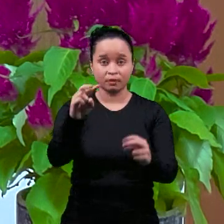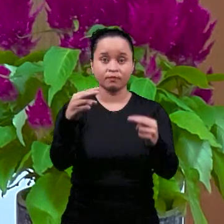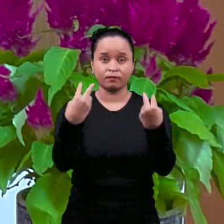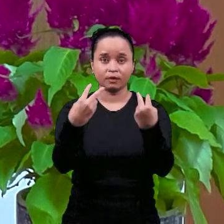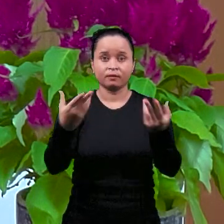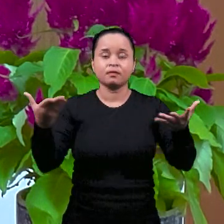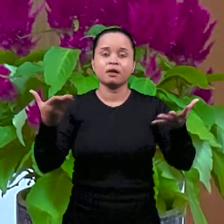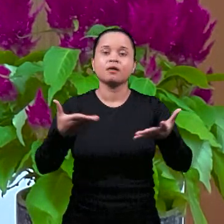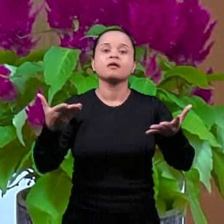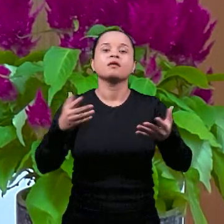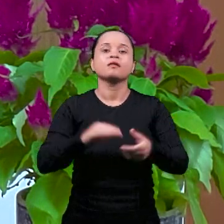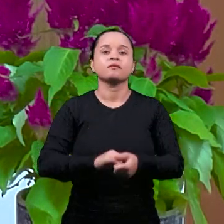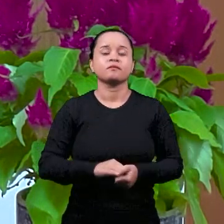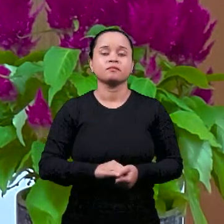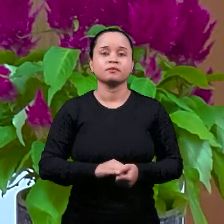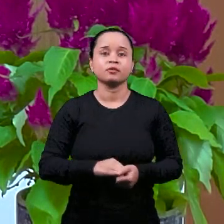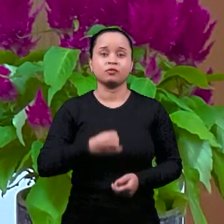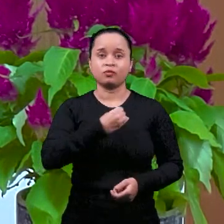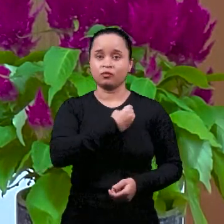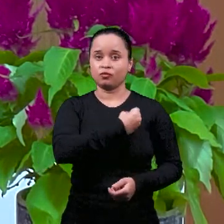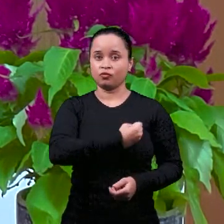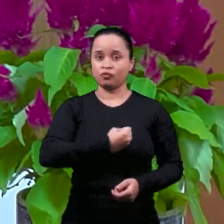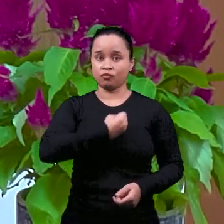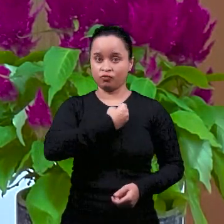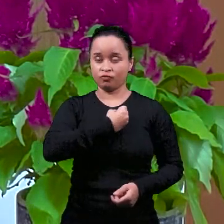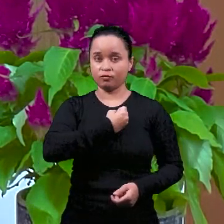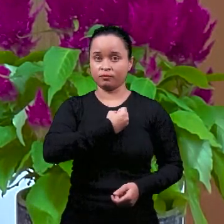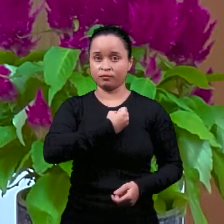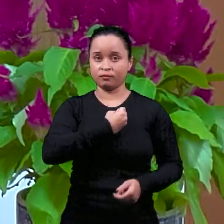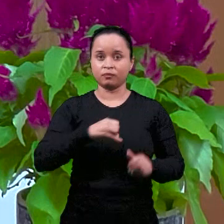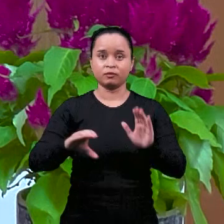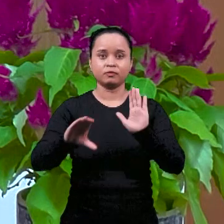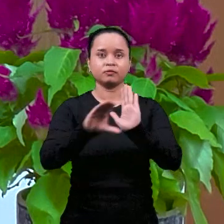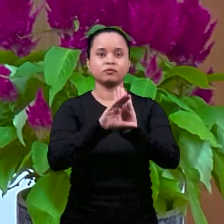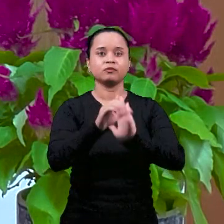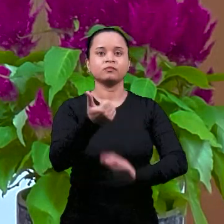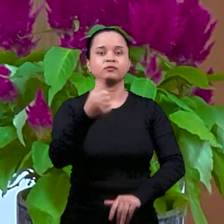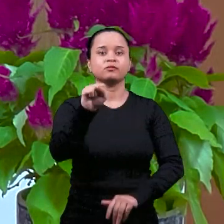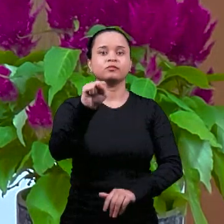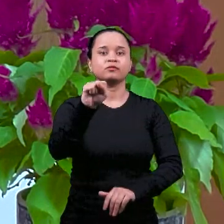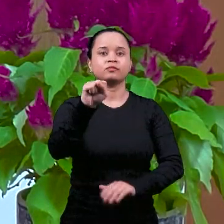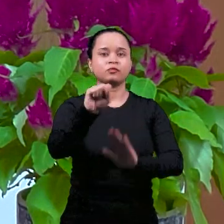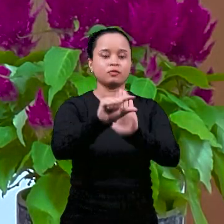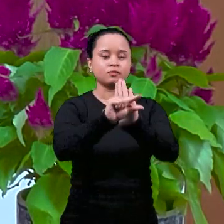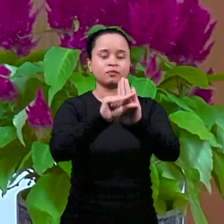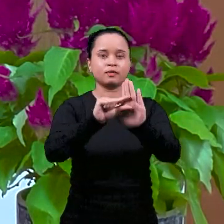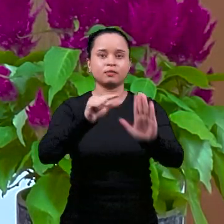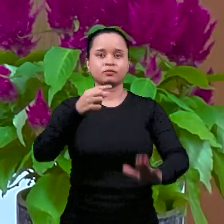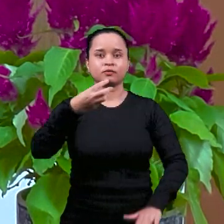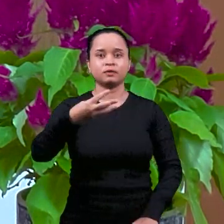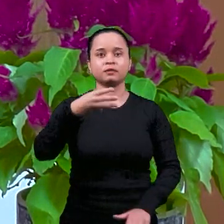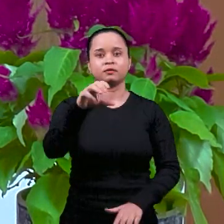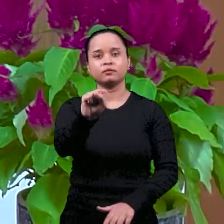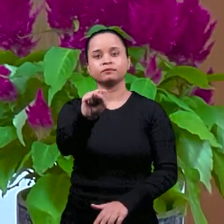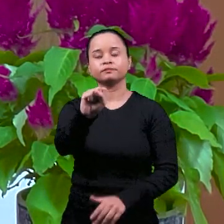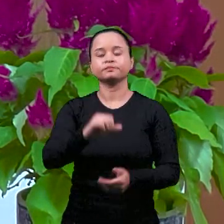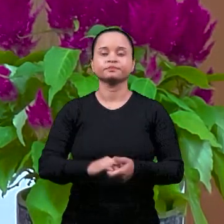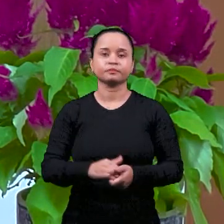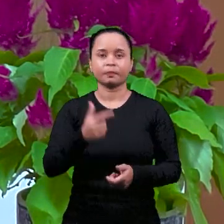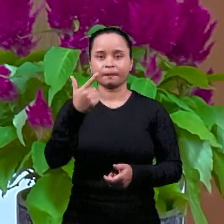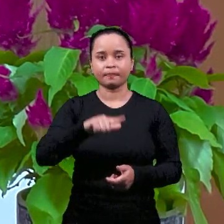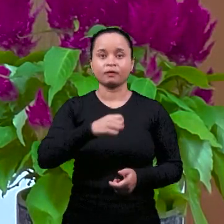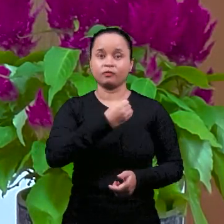к нам подключился к Евангелии от Иоанна, 18 глава, 38 стих.